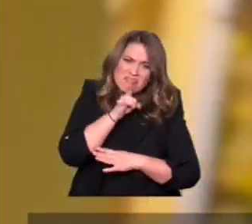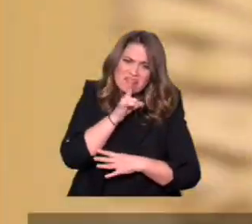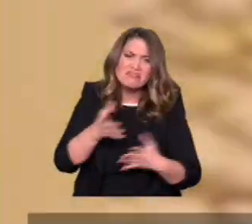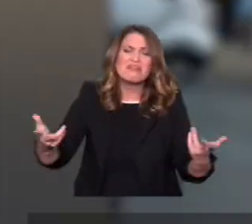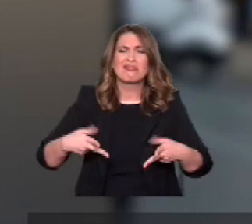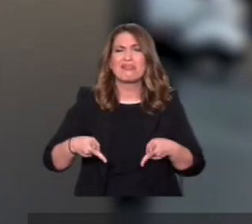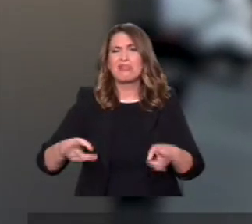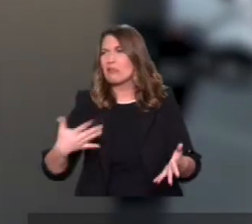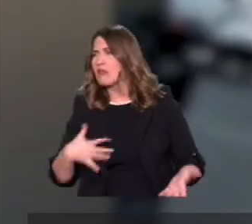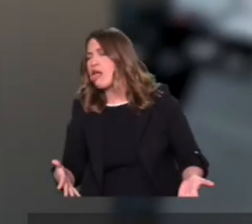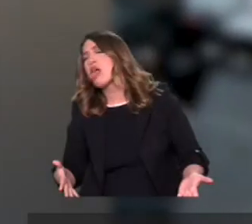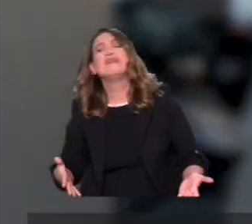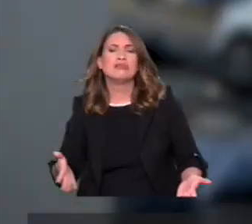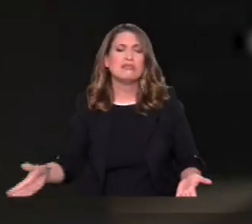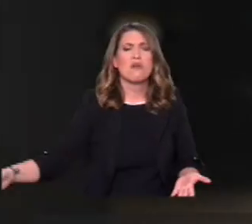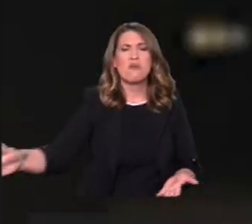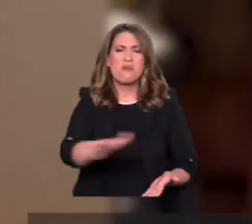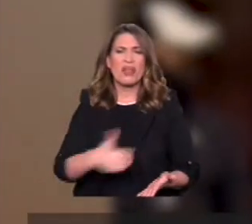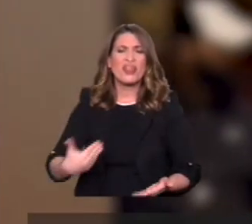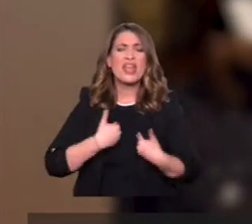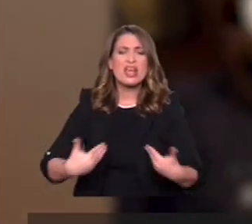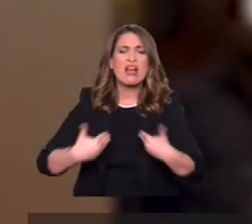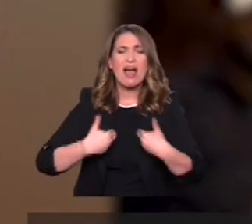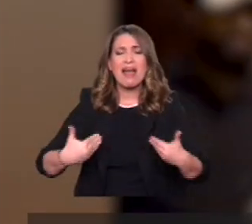Τους δρόμους κλείνουν, όλους μας ανήκουν.